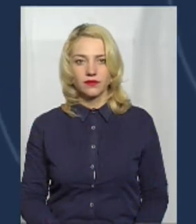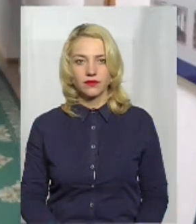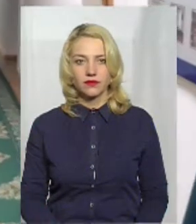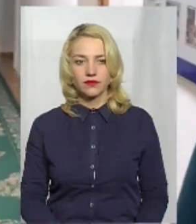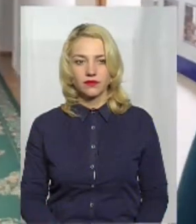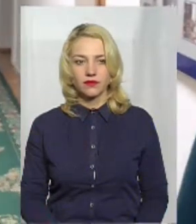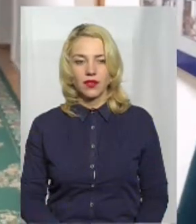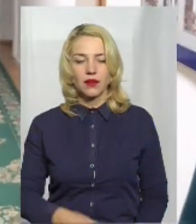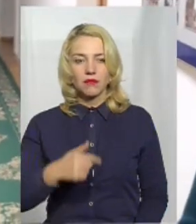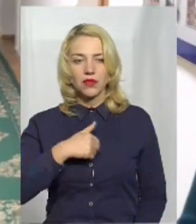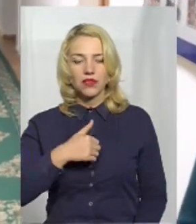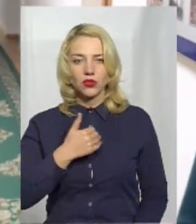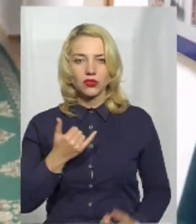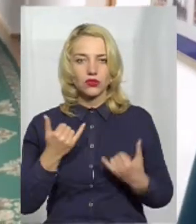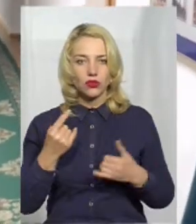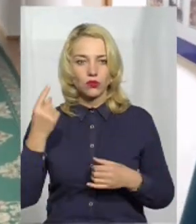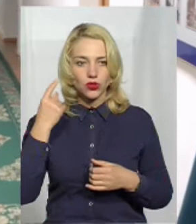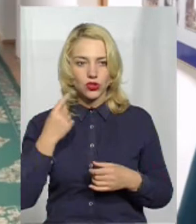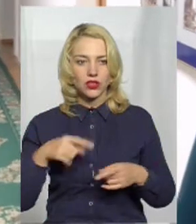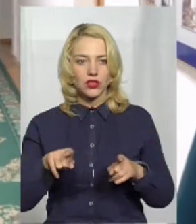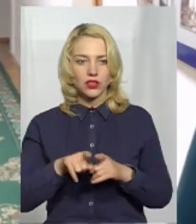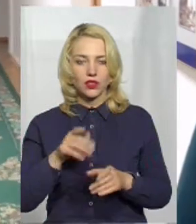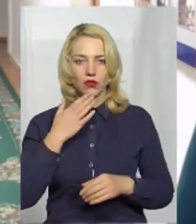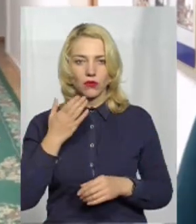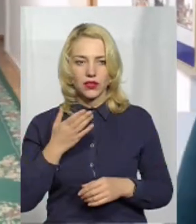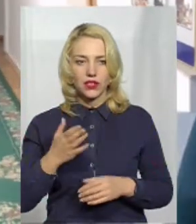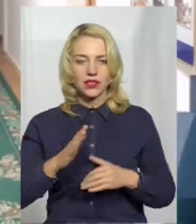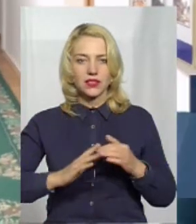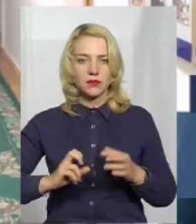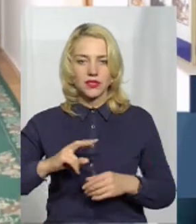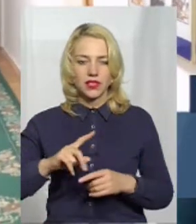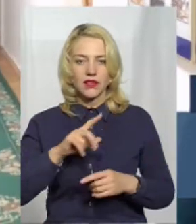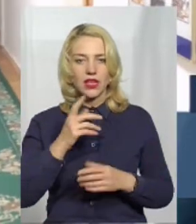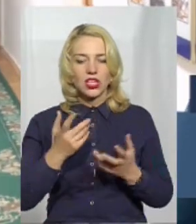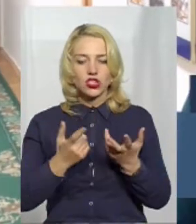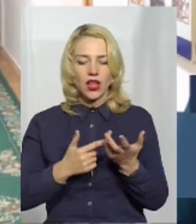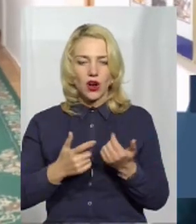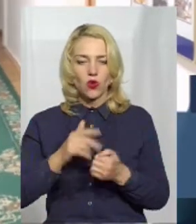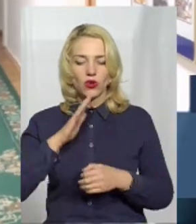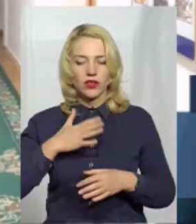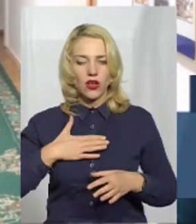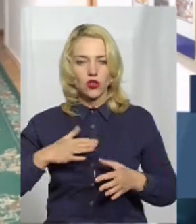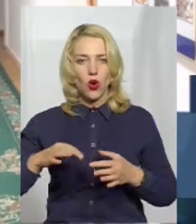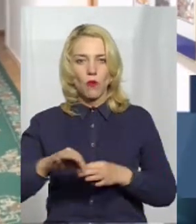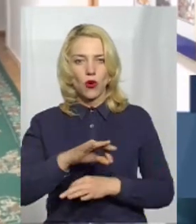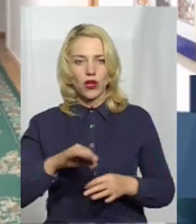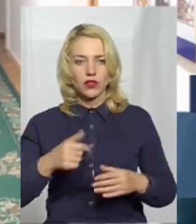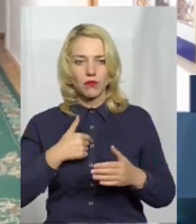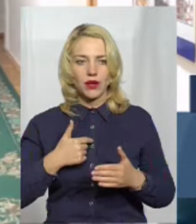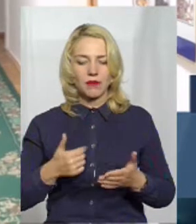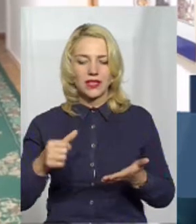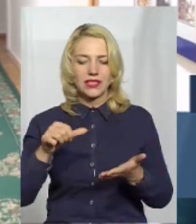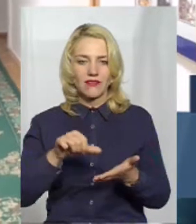Мені хотілося сьогодні почути якраз такі коментарі спеціалістів. На рахунок нашого проєкту представляли ми квест «Грусі